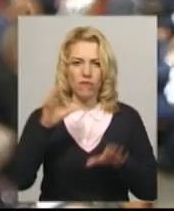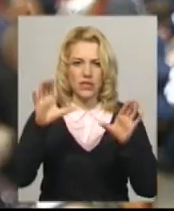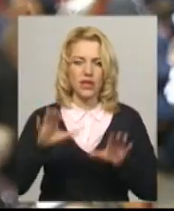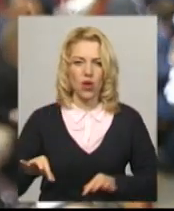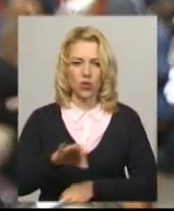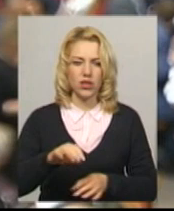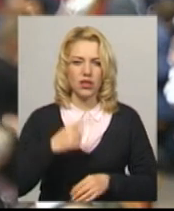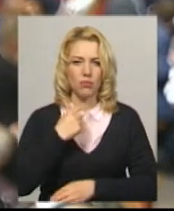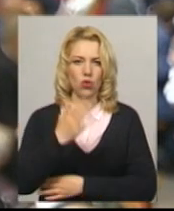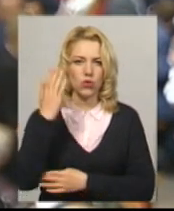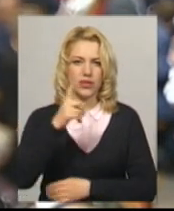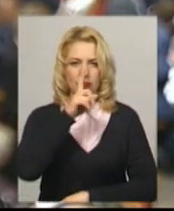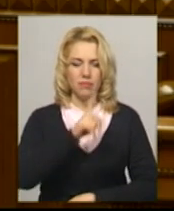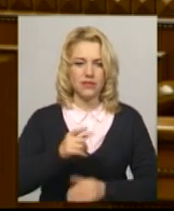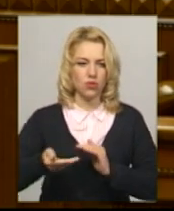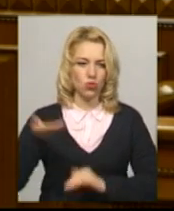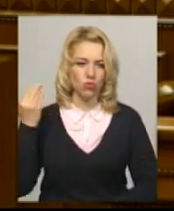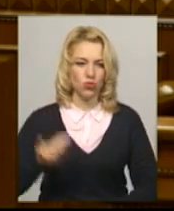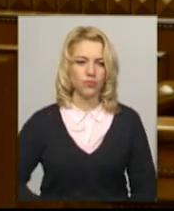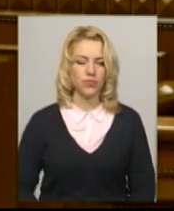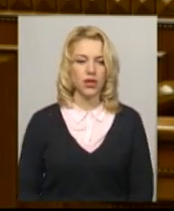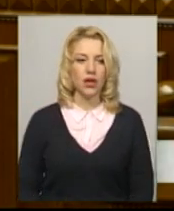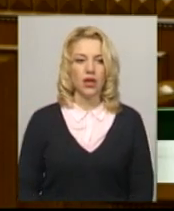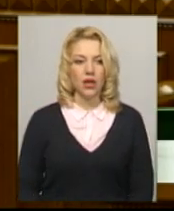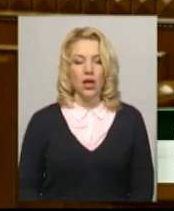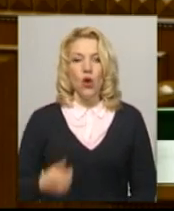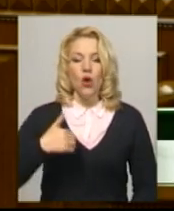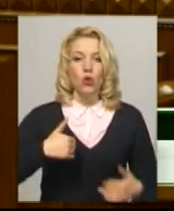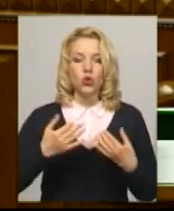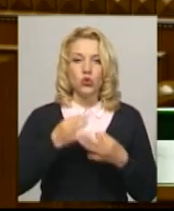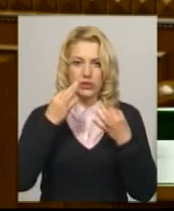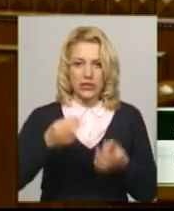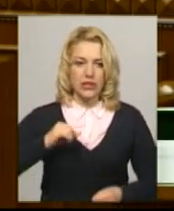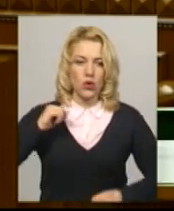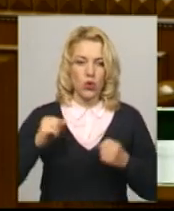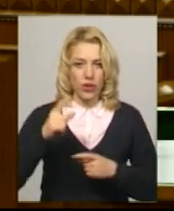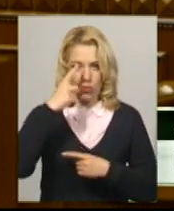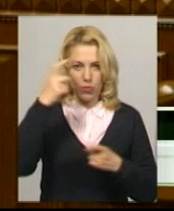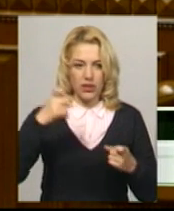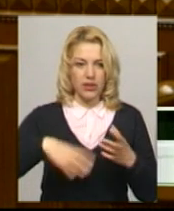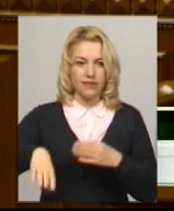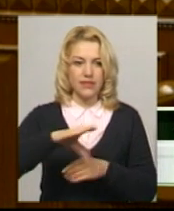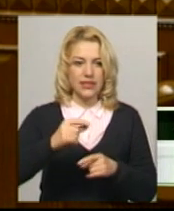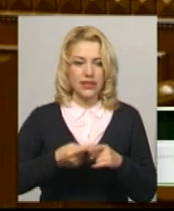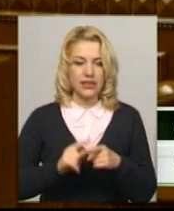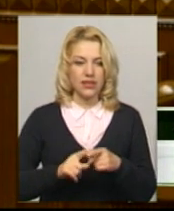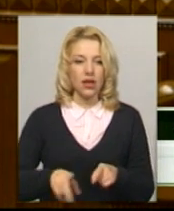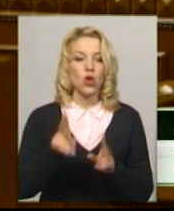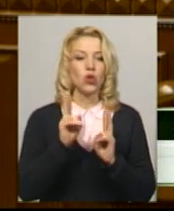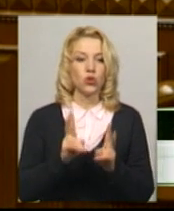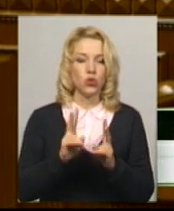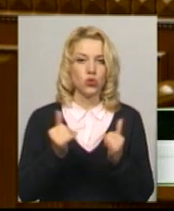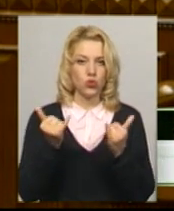який проголосували майже місяць тому. Я хочу сказати колегам і попередити всім тим, які